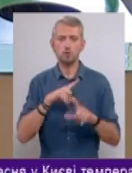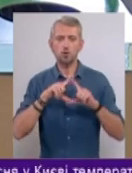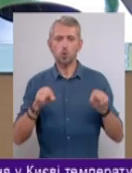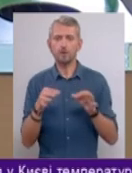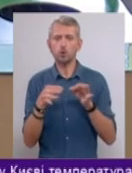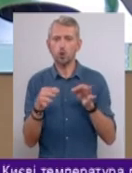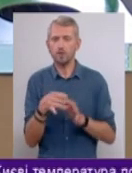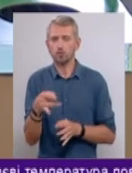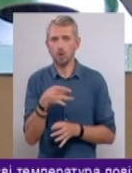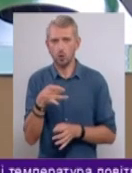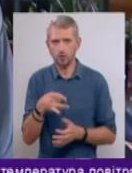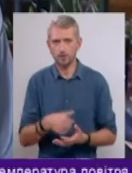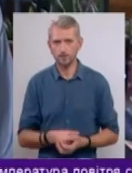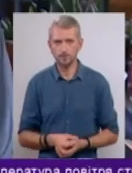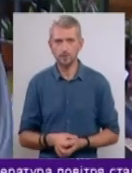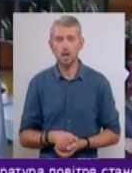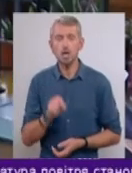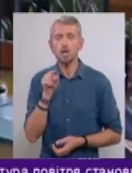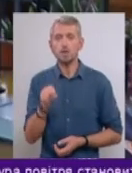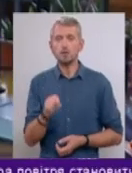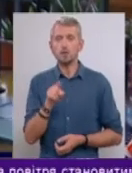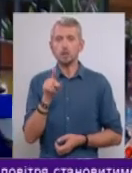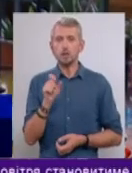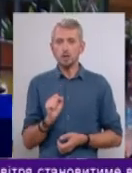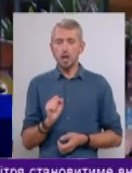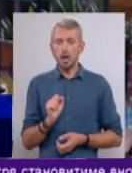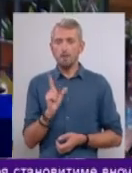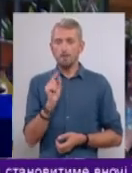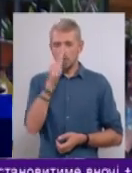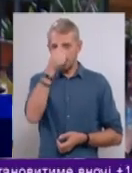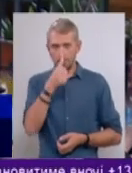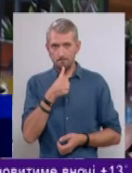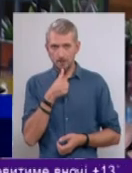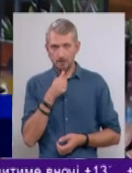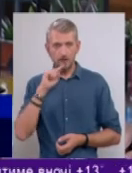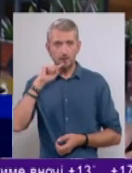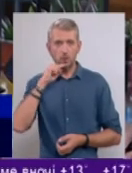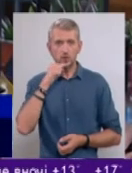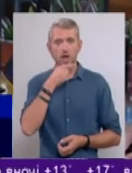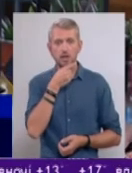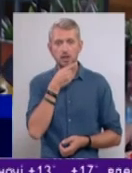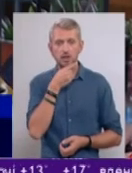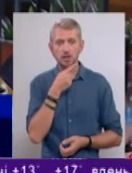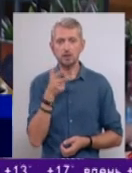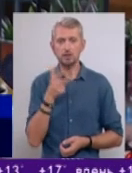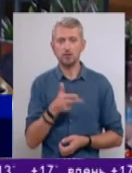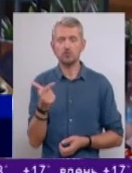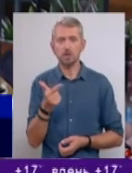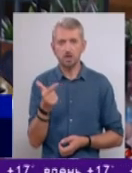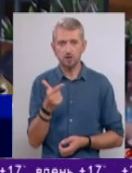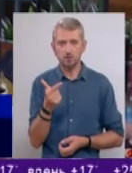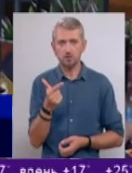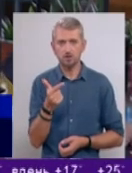Солом'янському районі столиці. Вони за перший місяць заощадили 3 тисячі гривень